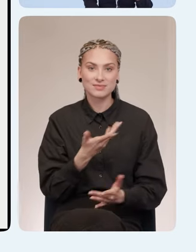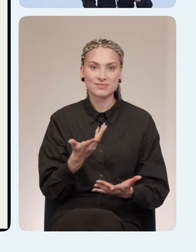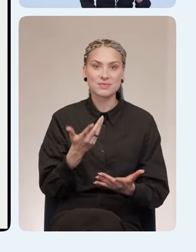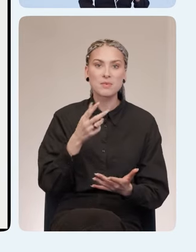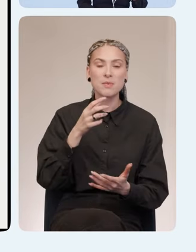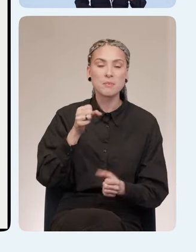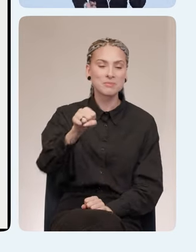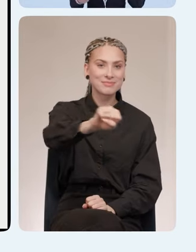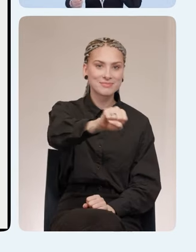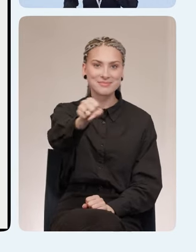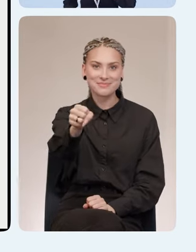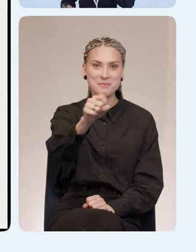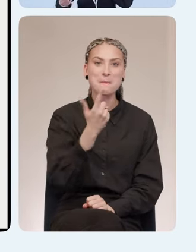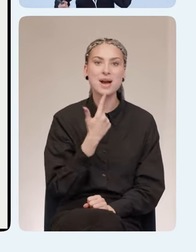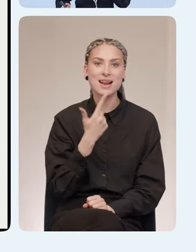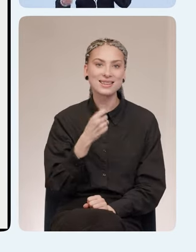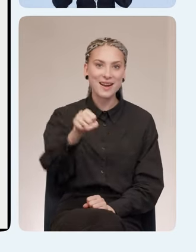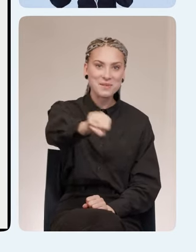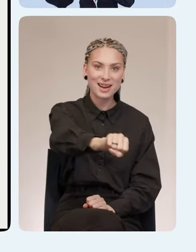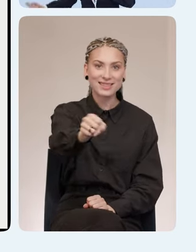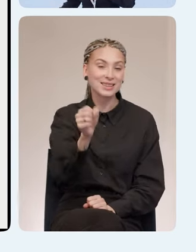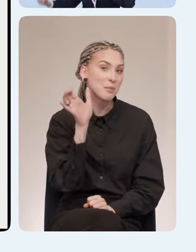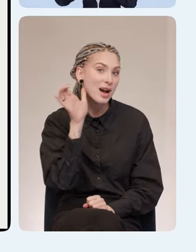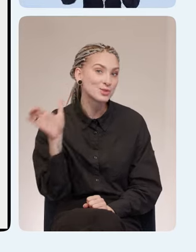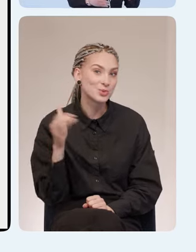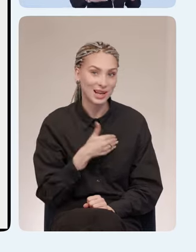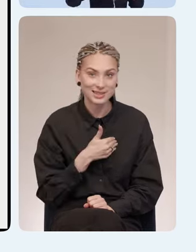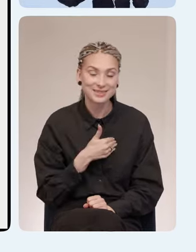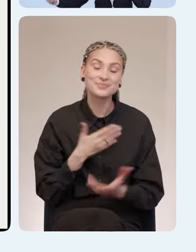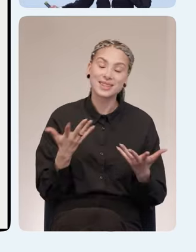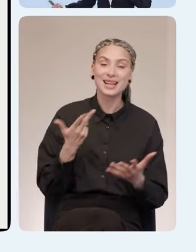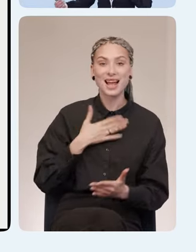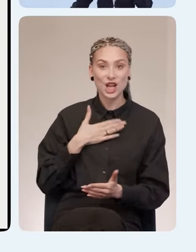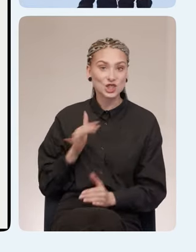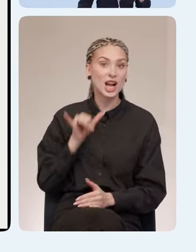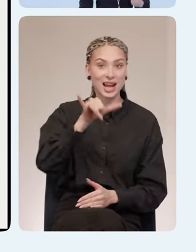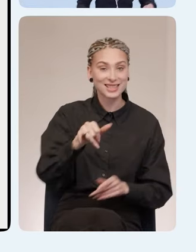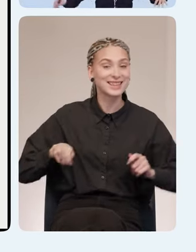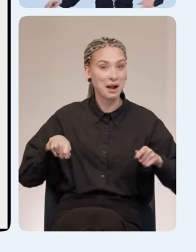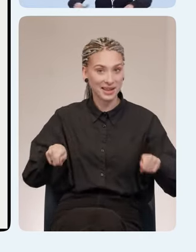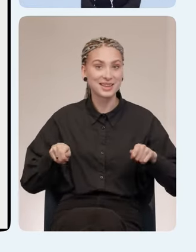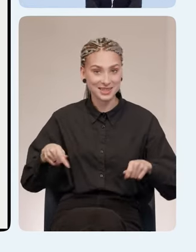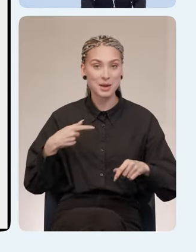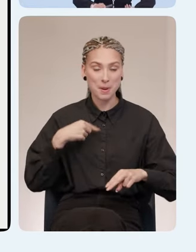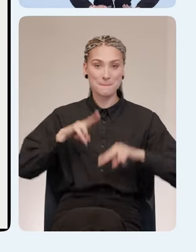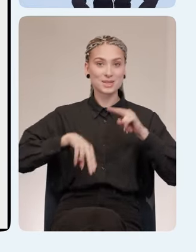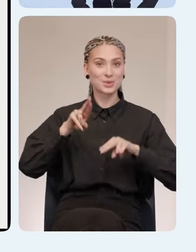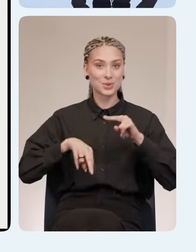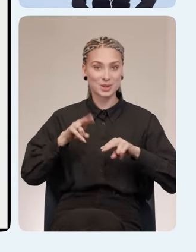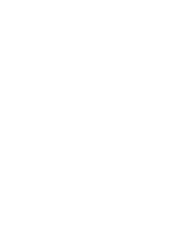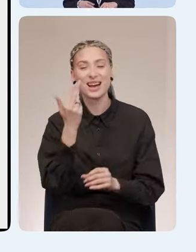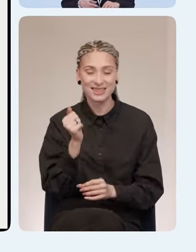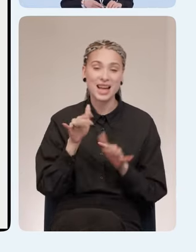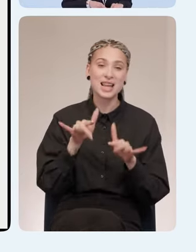Ладу послушать. И, собственно, для наших гостей на инвалидных колясках мы построили вот такой вот